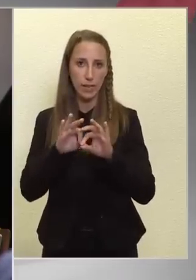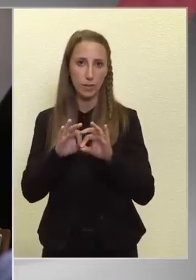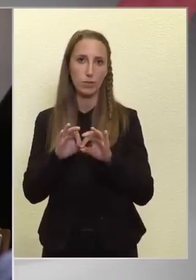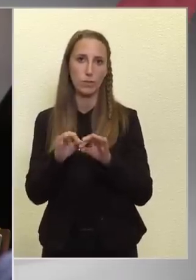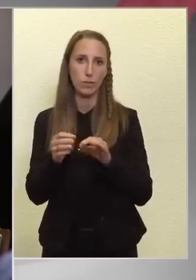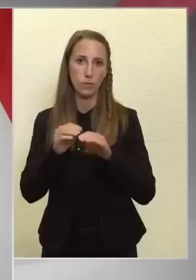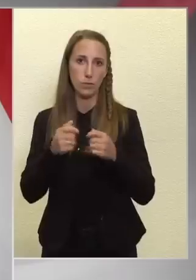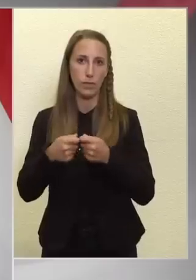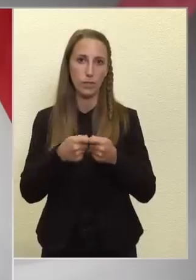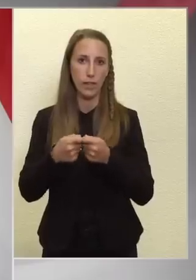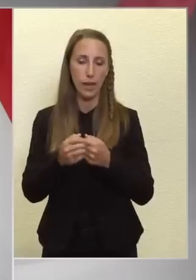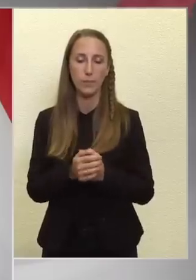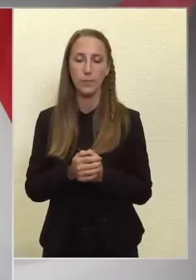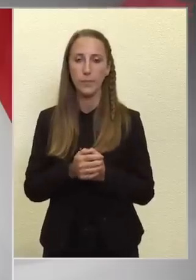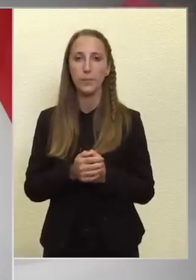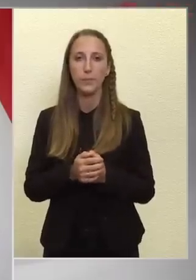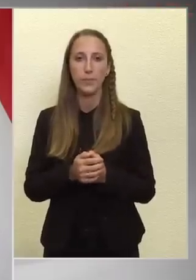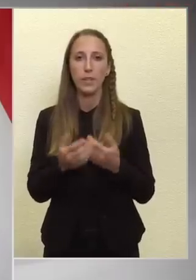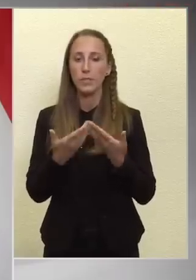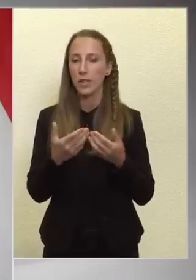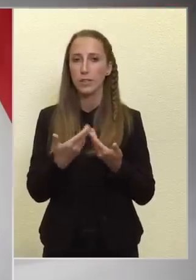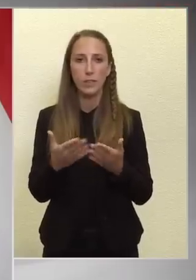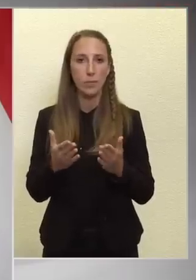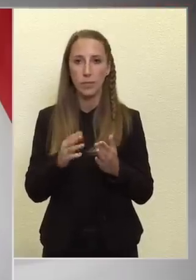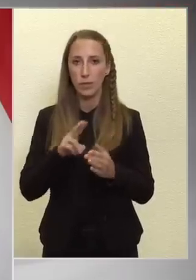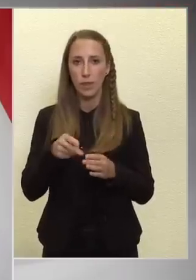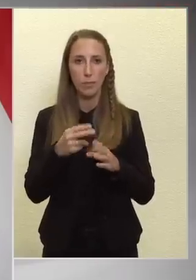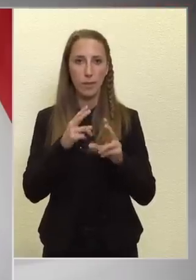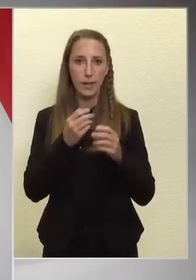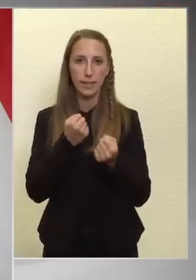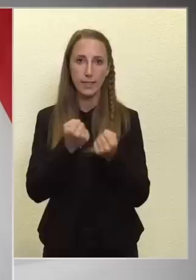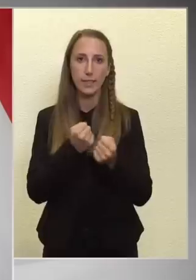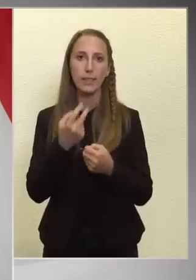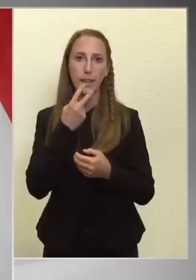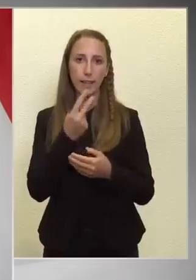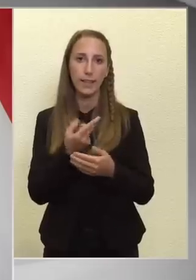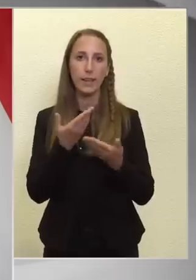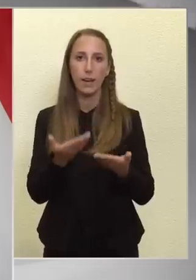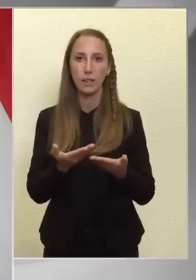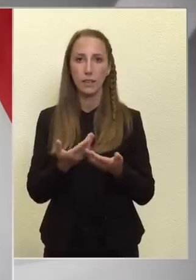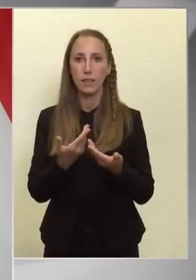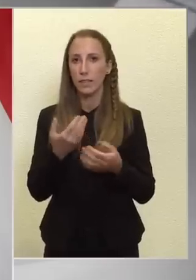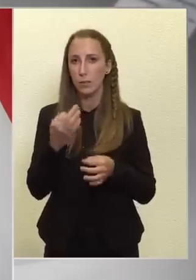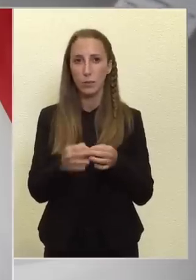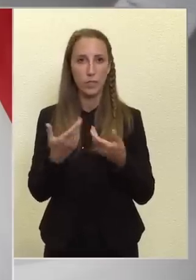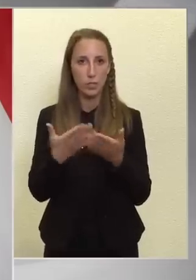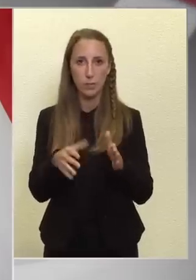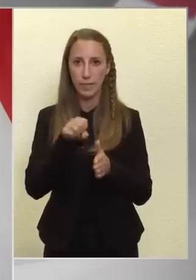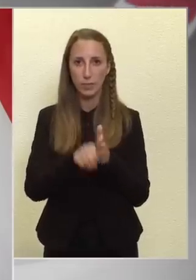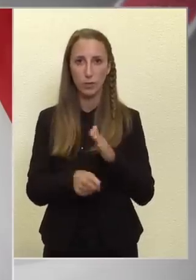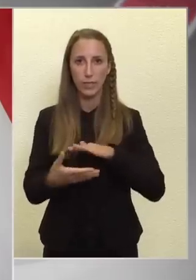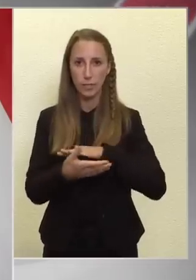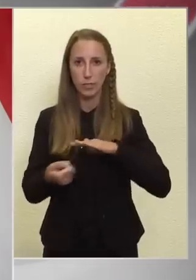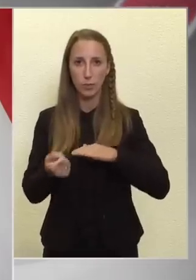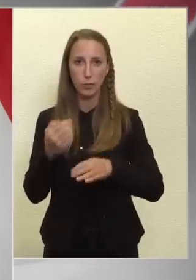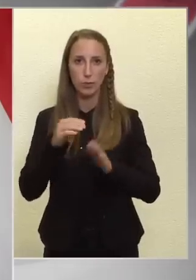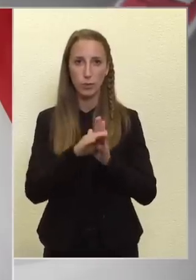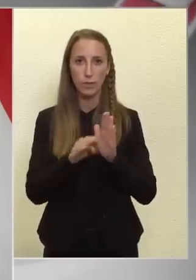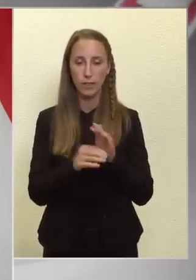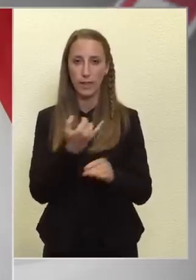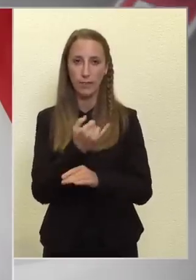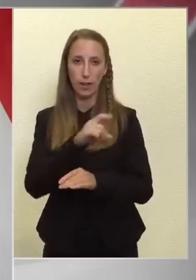Szövetséggel? Senkivel semmilyen sem egyeztetett, tekintettel arra, hogy nem történt semmilyen szigorítás az abortusz törvényben, évek óta nem is